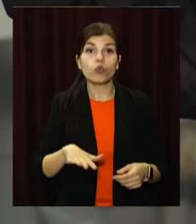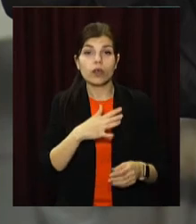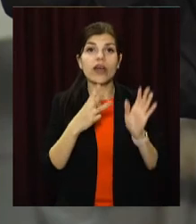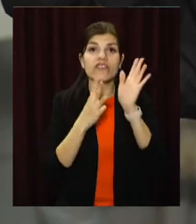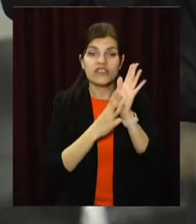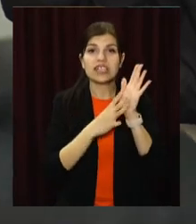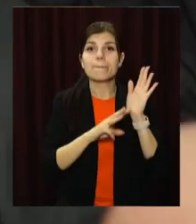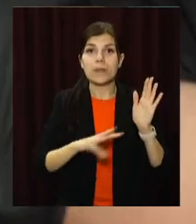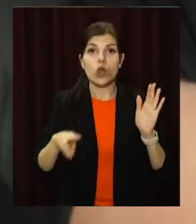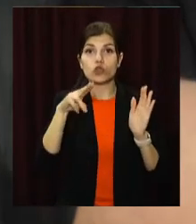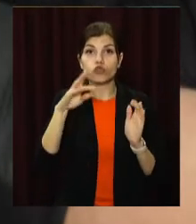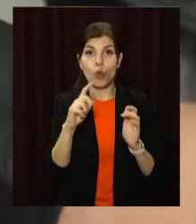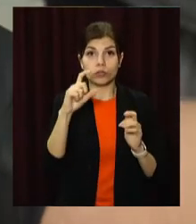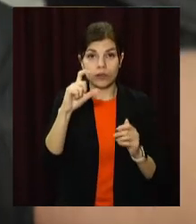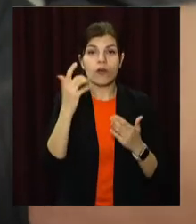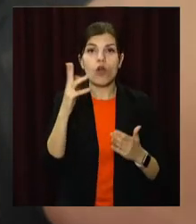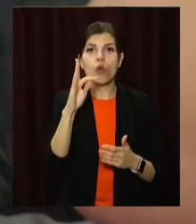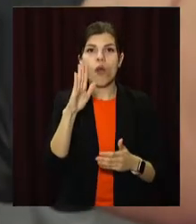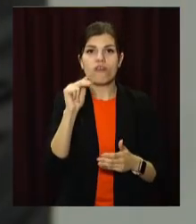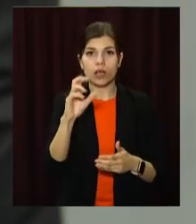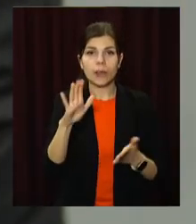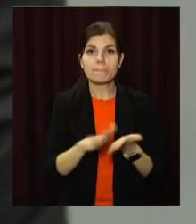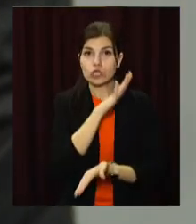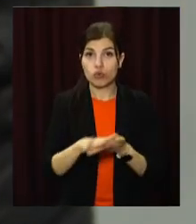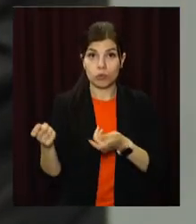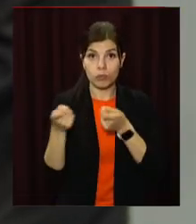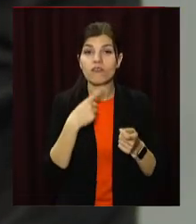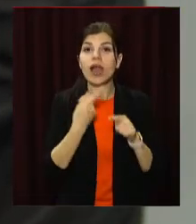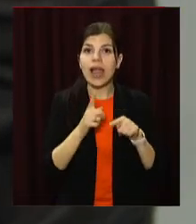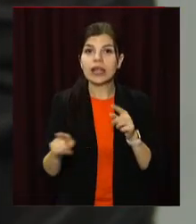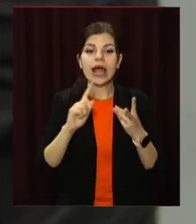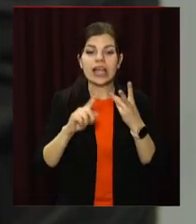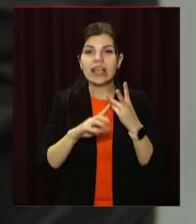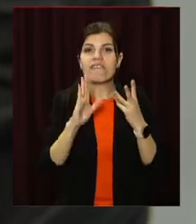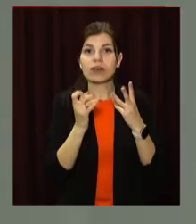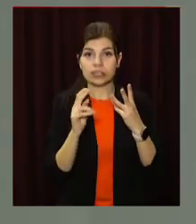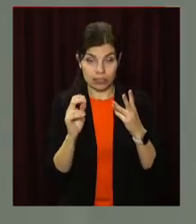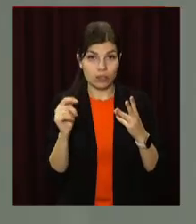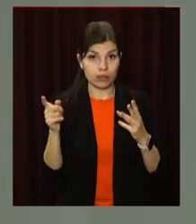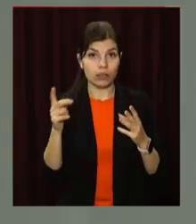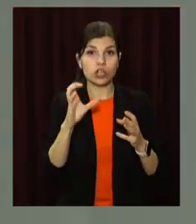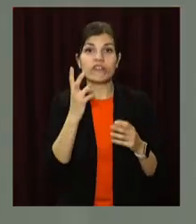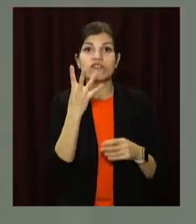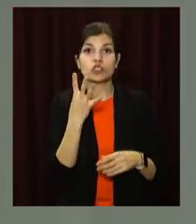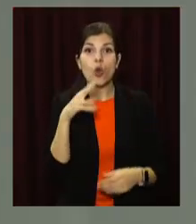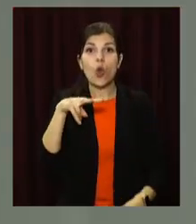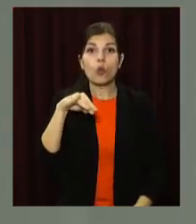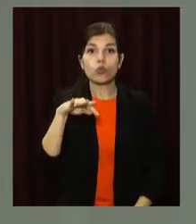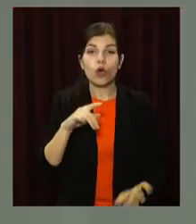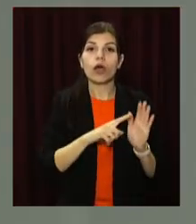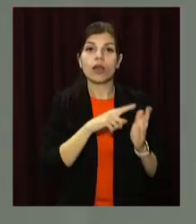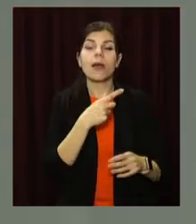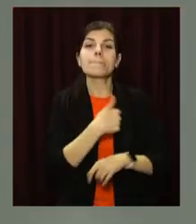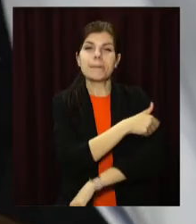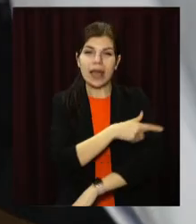Визначимо, це третя вакцина від коронавірусу в Україні. З 24 лютого медиків і військових вакцинують індійським